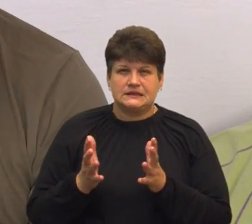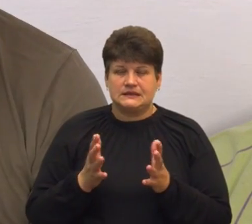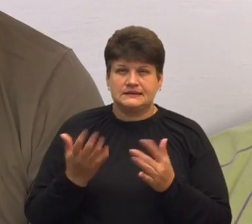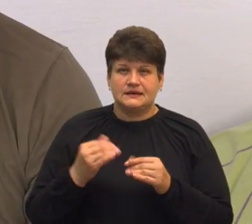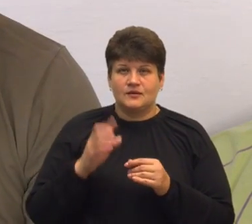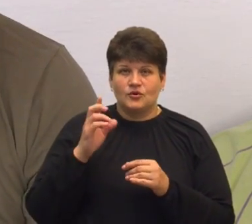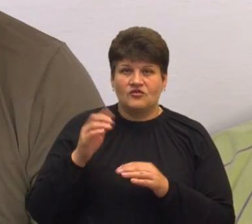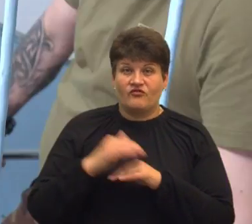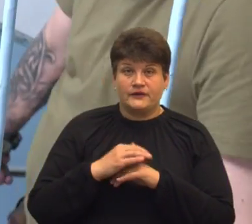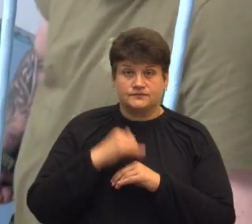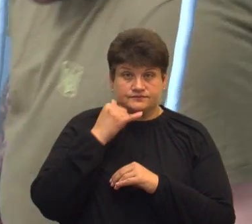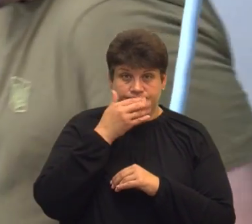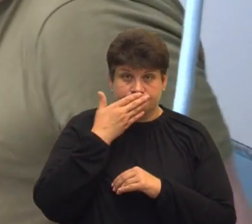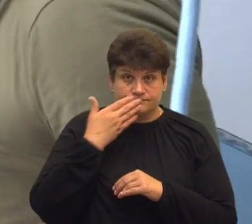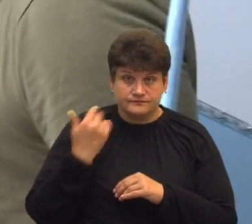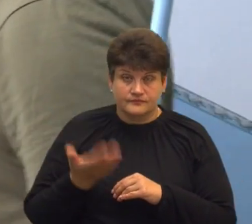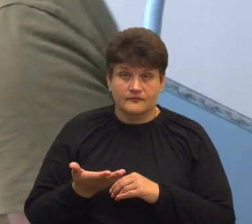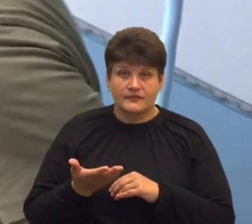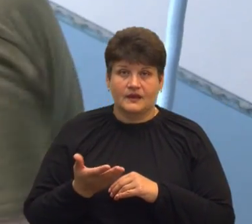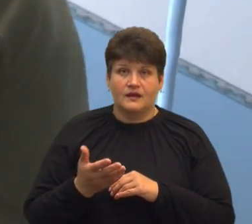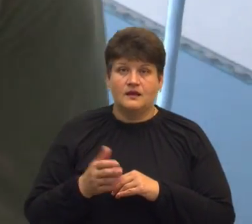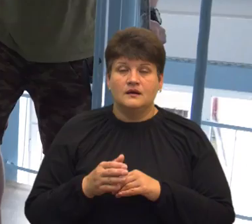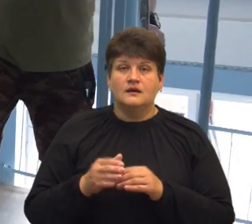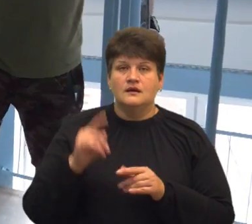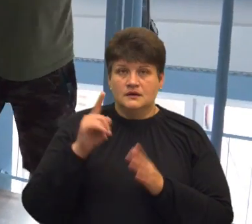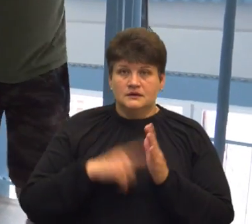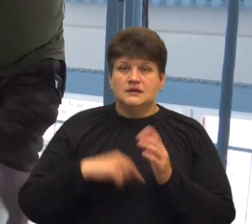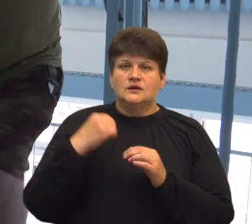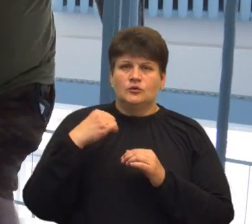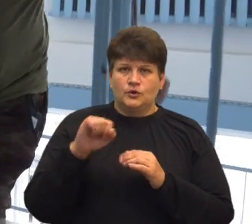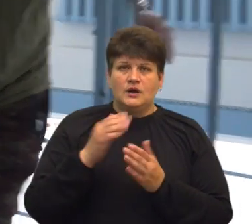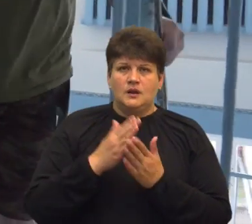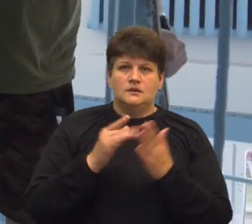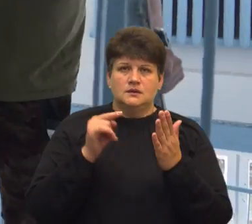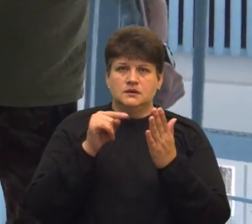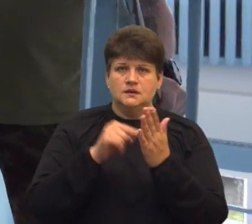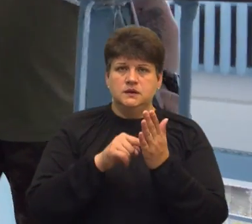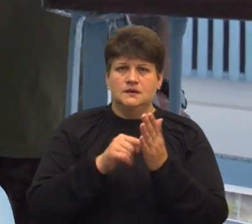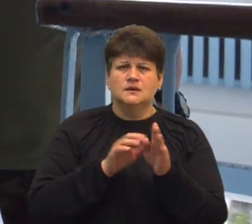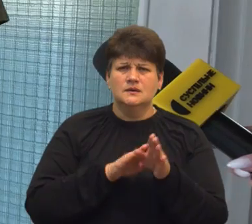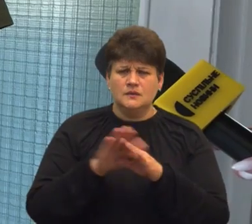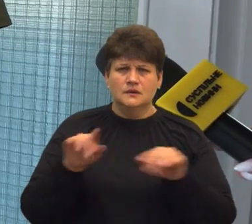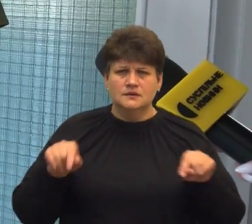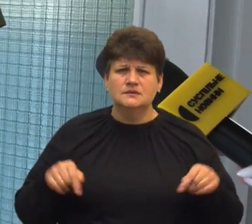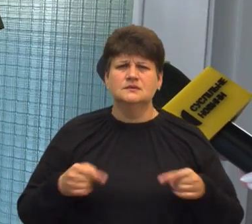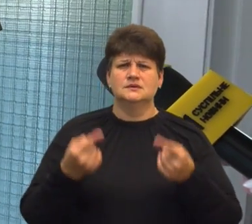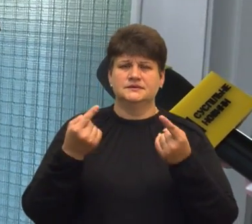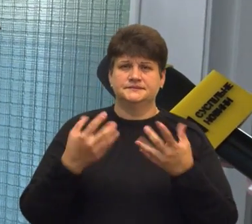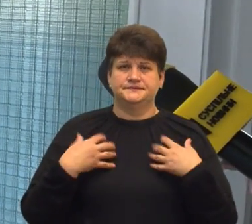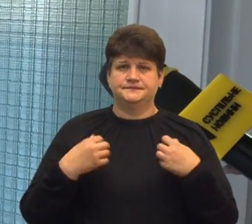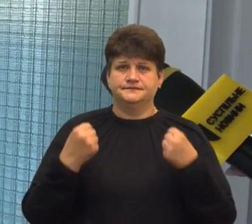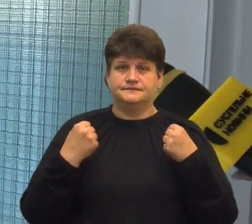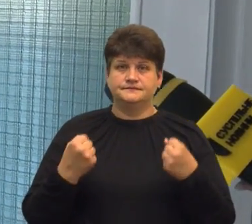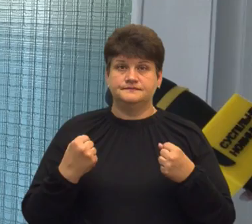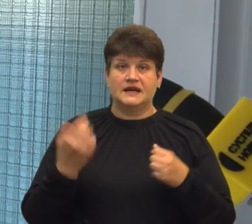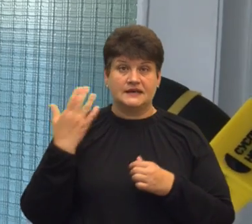не віддзвонюсь. Андрій каже, вірить у перемогу і має мету – повністю відновитися. Раніше по сходам не міг